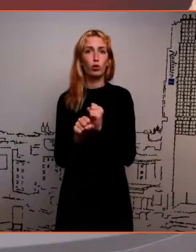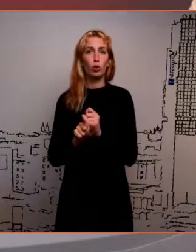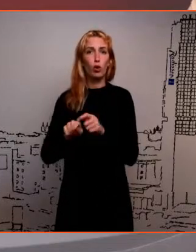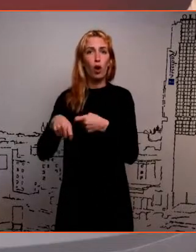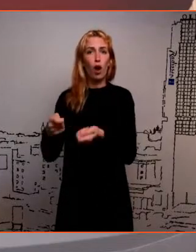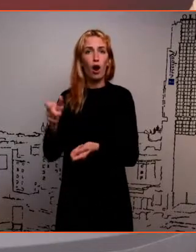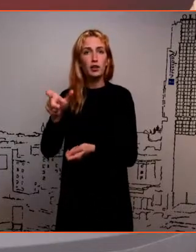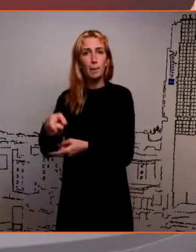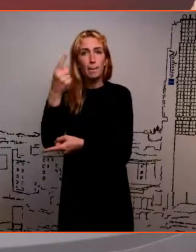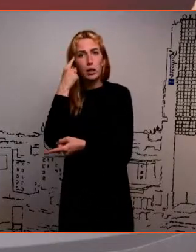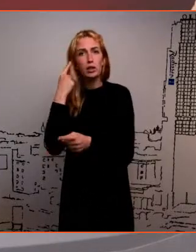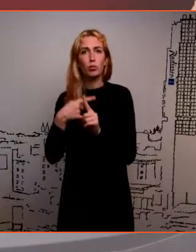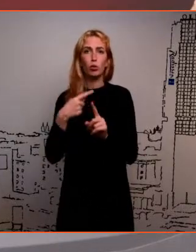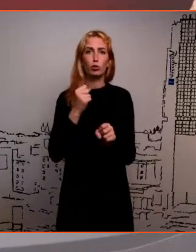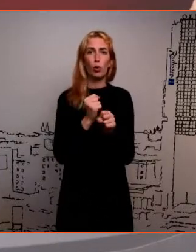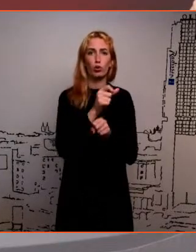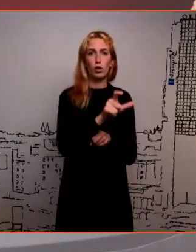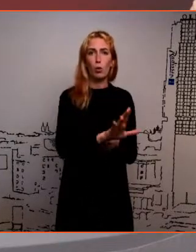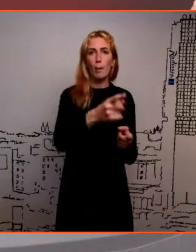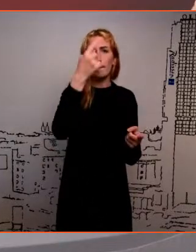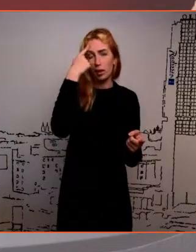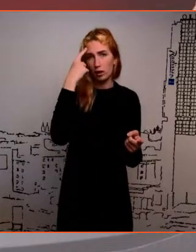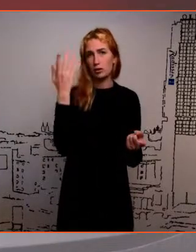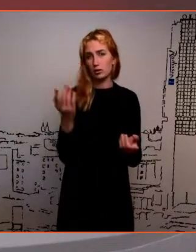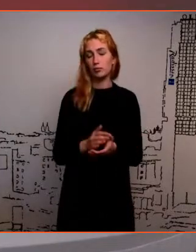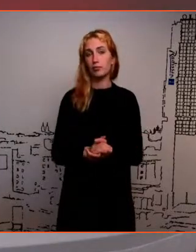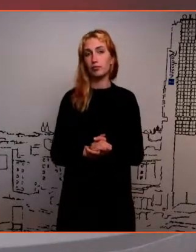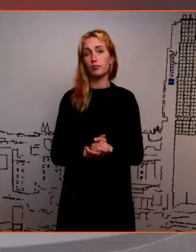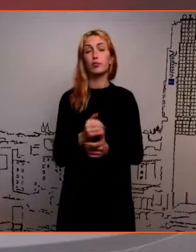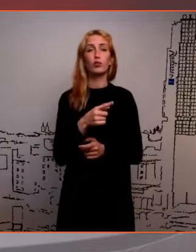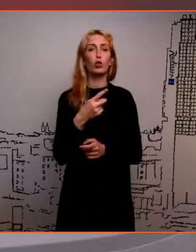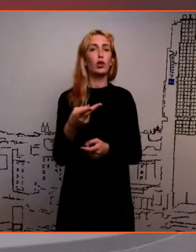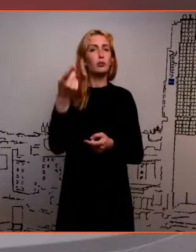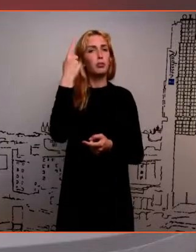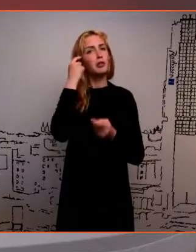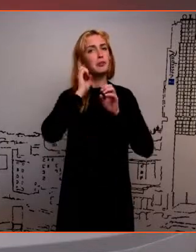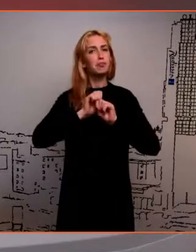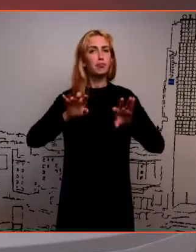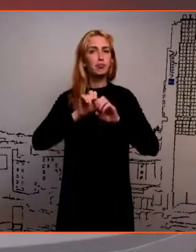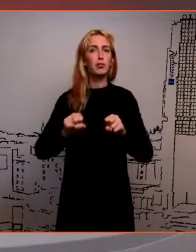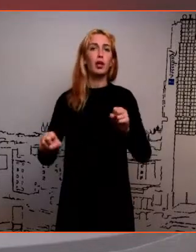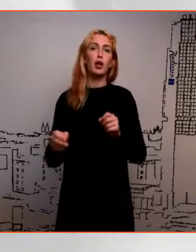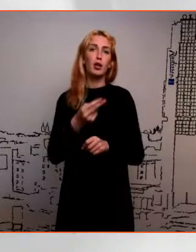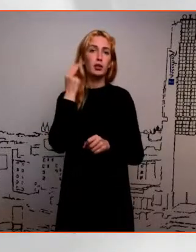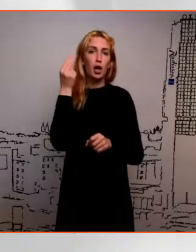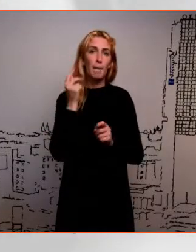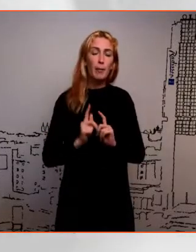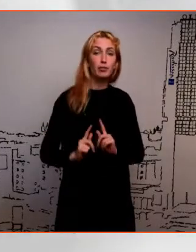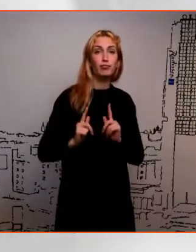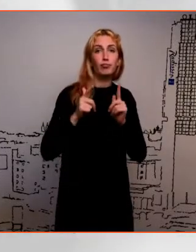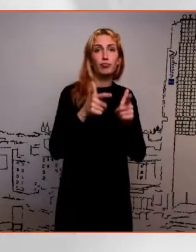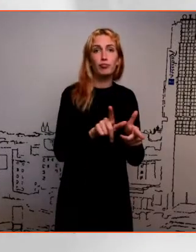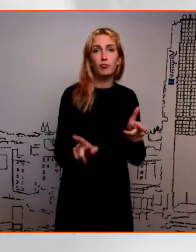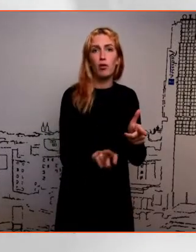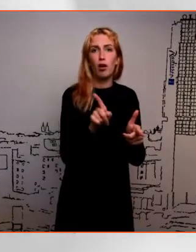peas kui ka töötaja peas. Mõned mõtted, et mis õppima minemisele sage nii eelneb või mis on selleks